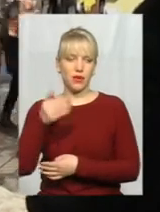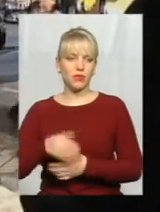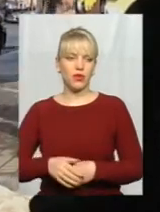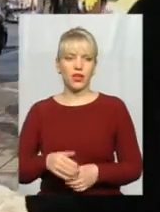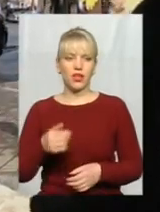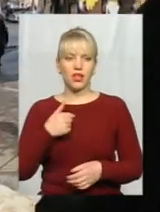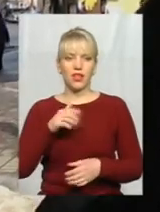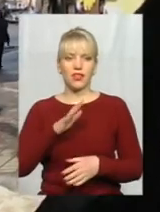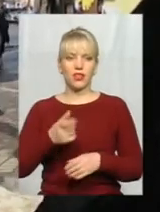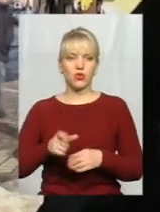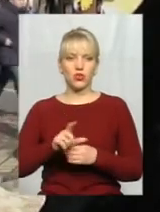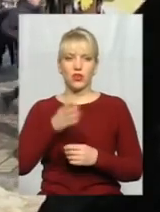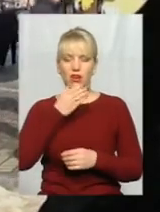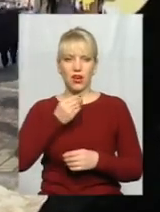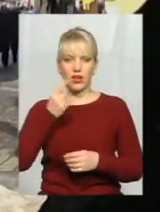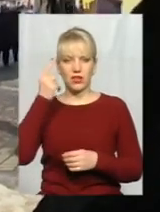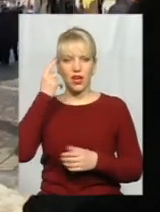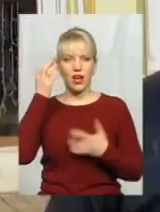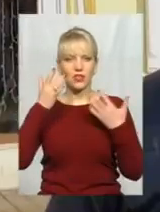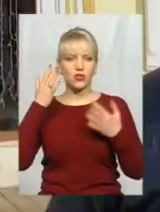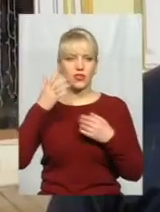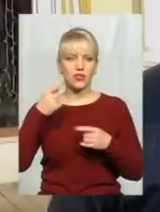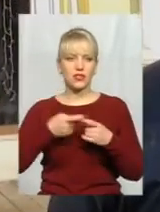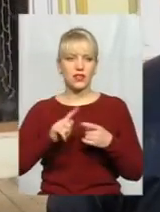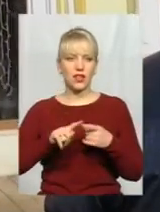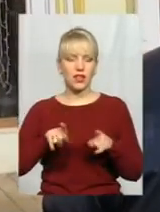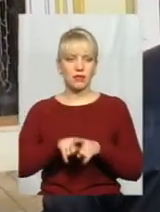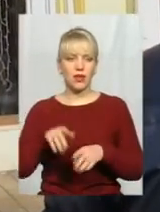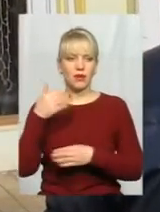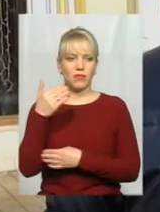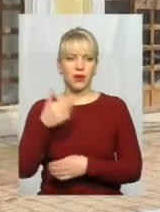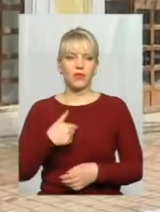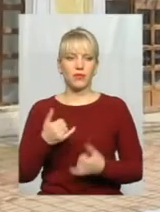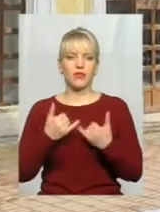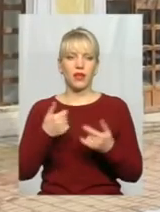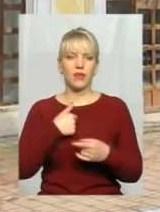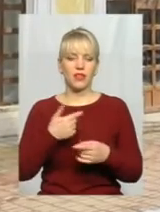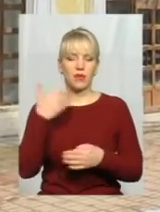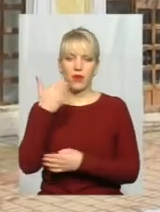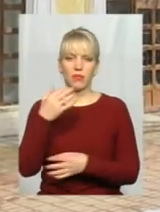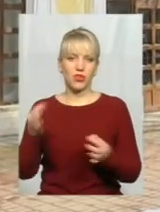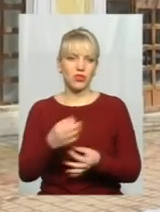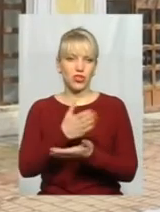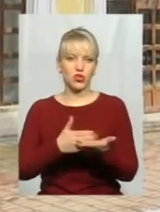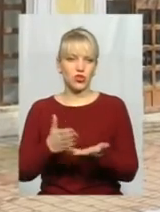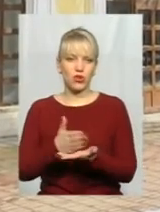такі гарні асоціації. З цим прапором. Нема прапори, це абсолютно нічого. ООН, наші